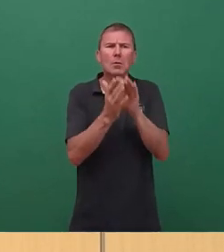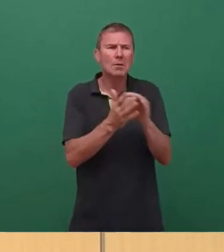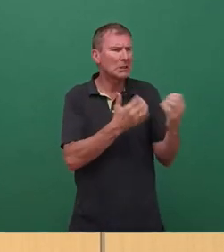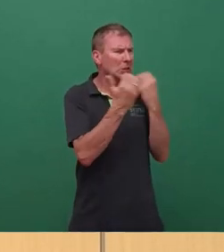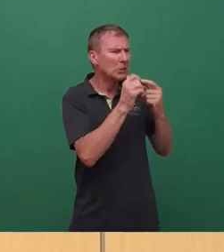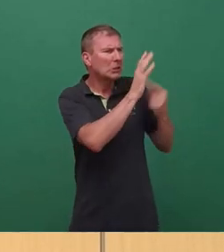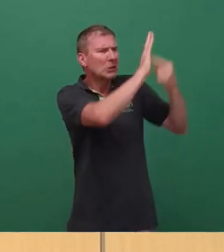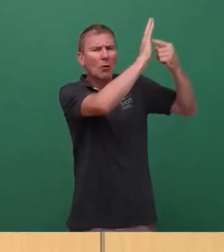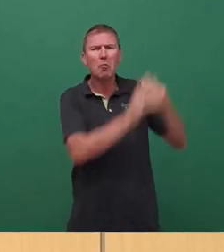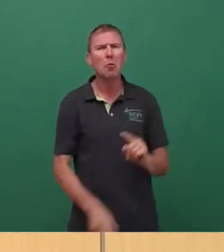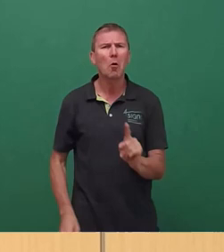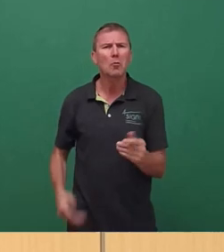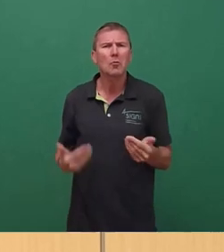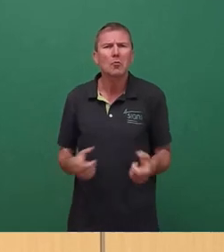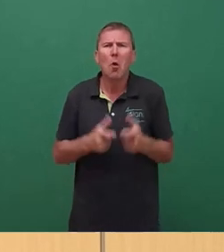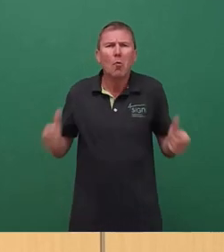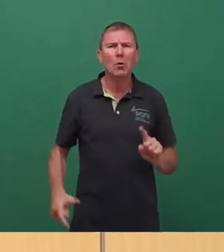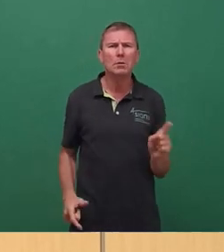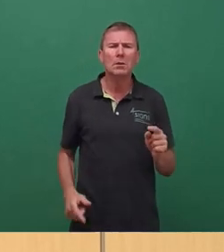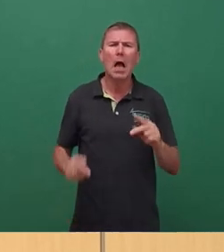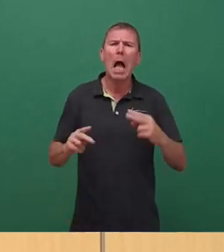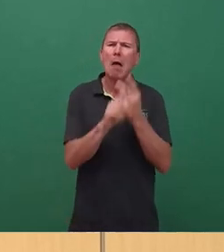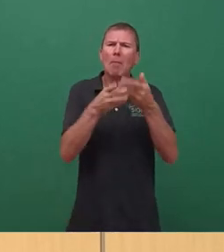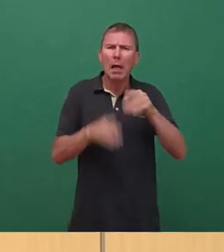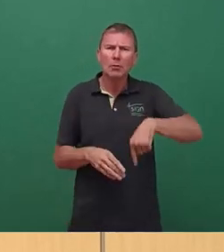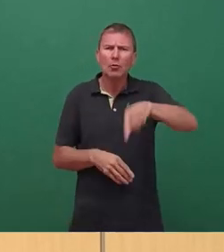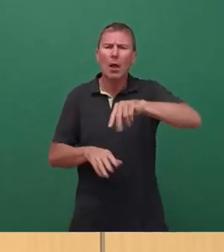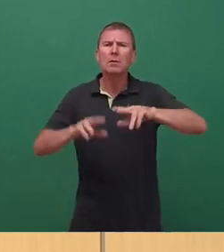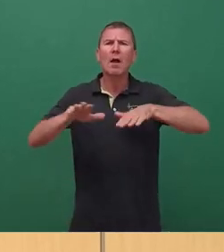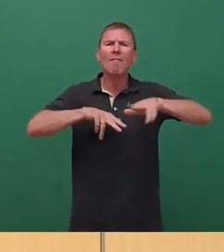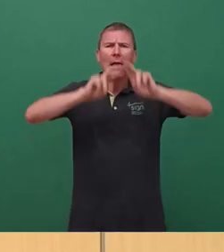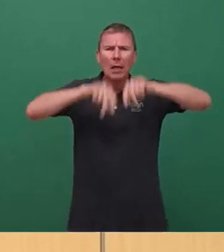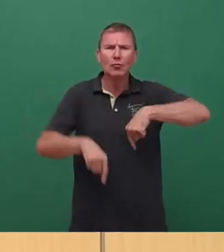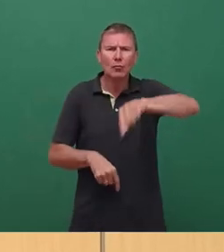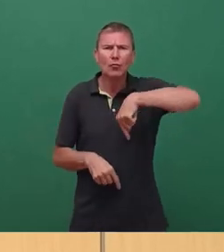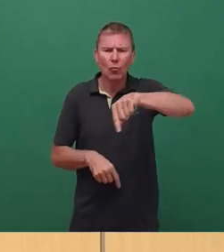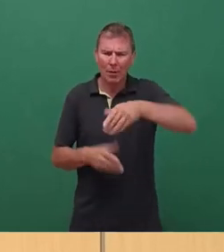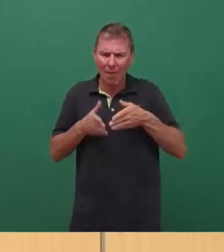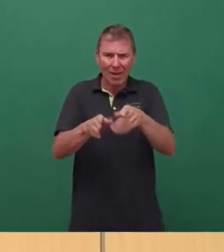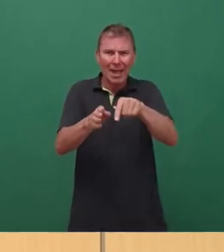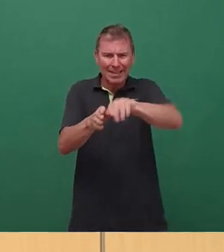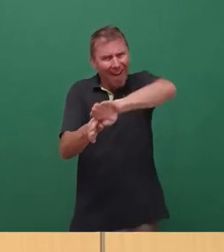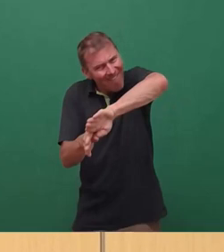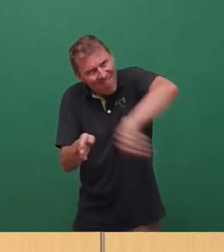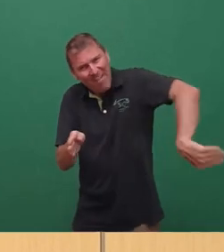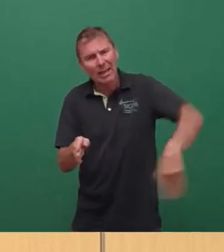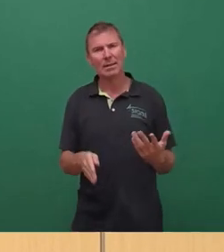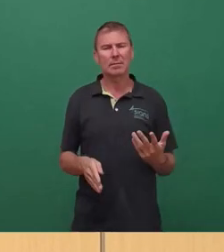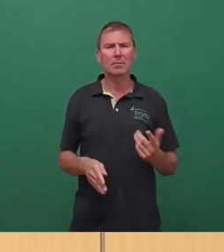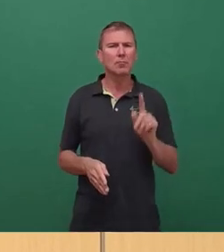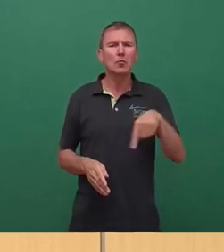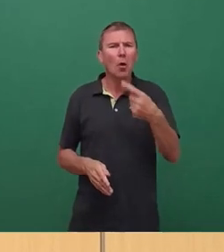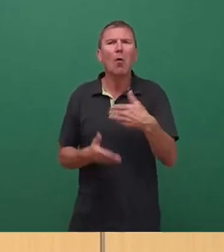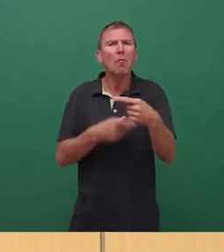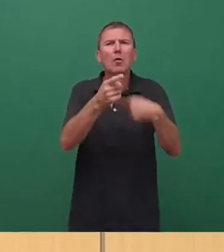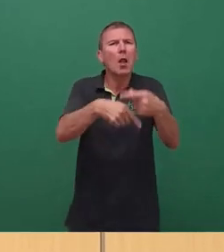die Verkehrsuntersuchung Meißner Straße, und das ist für uns ein Hauptproblem, wie wir diese Verkehrsschneise wegbekommen. Auch das wird weiterlaufen.